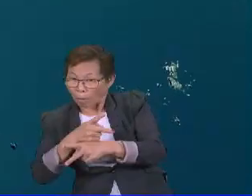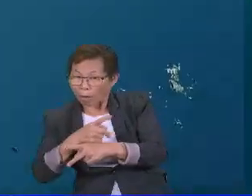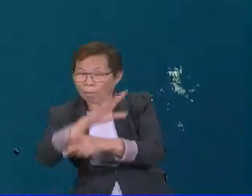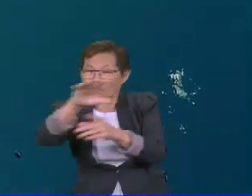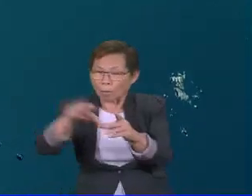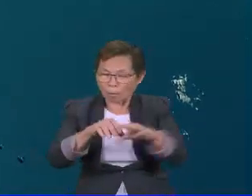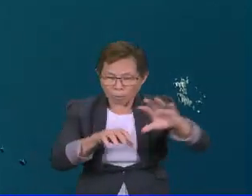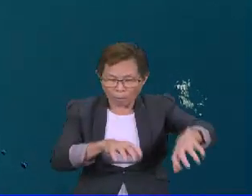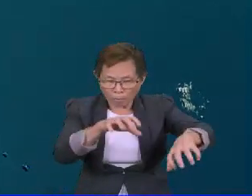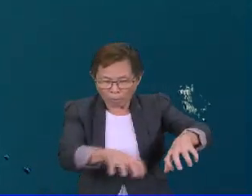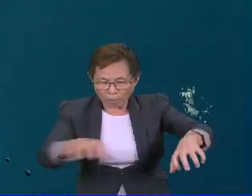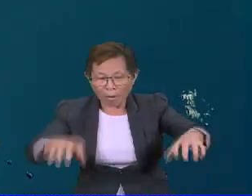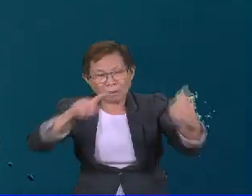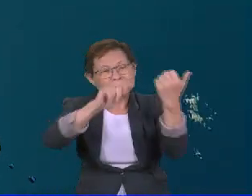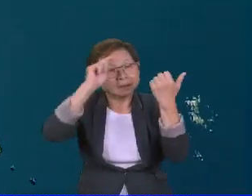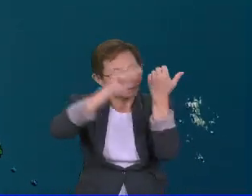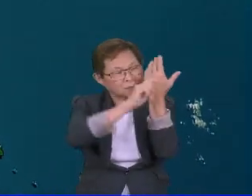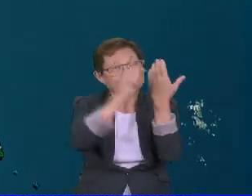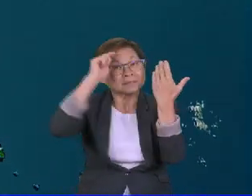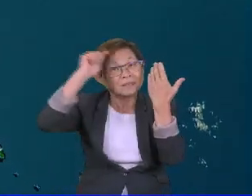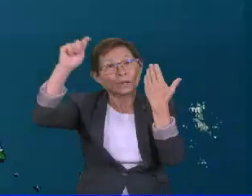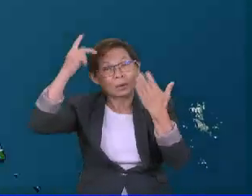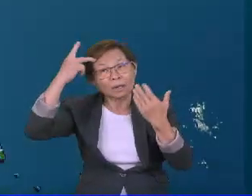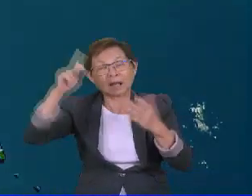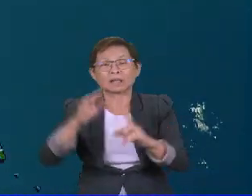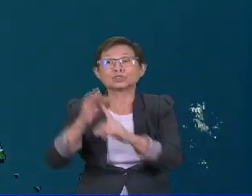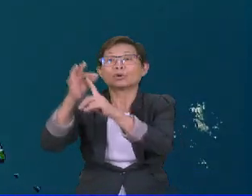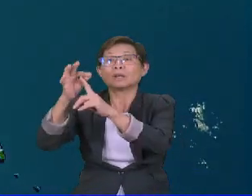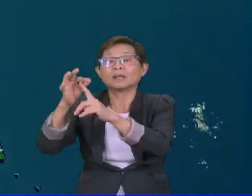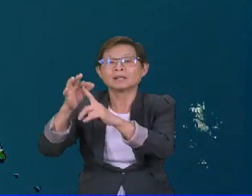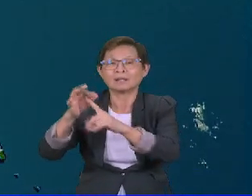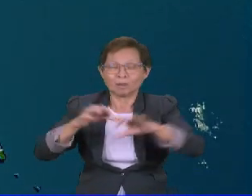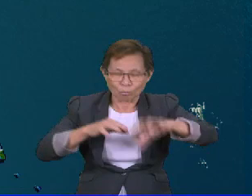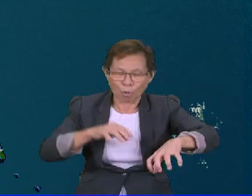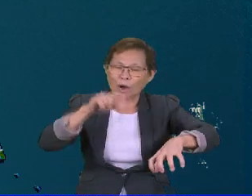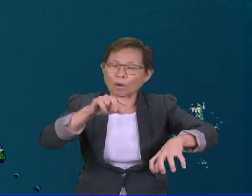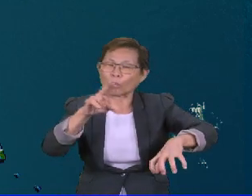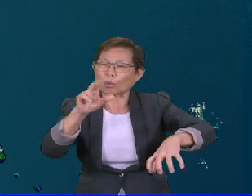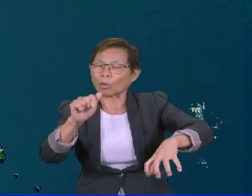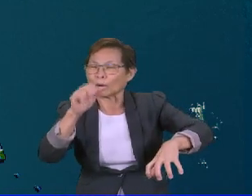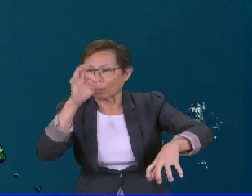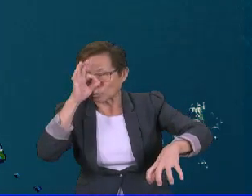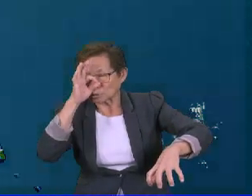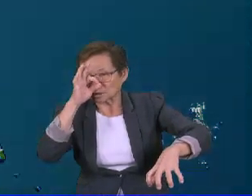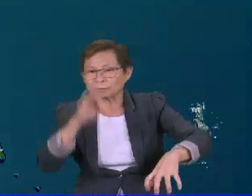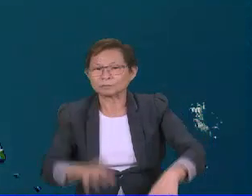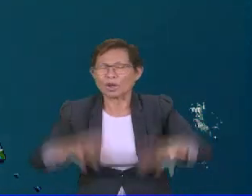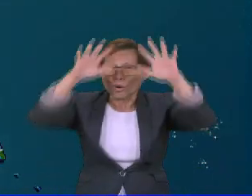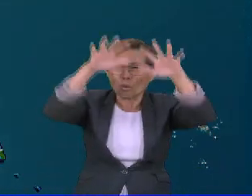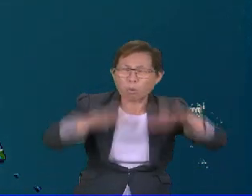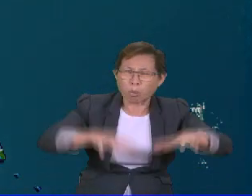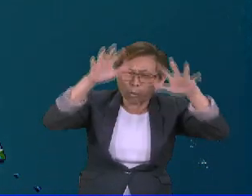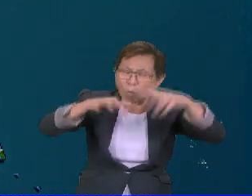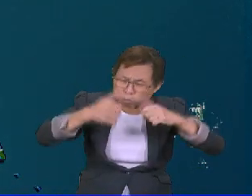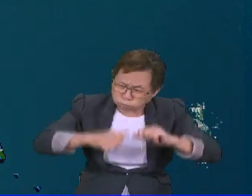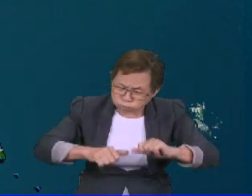kawasan di sekitar Terpengganu dan juga Kelantan kecuali di jajahan Gua Musang. Hujan yang